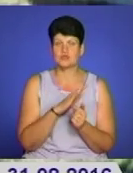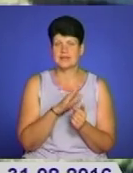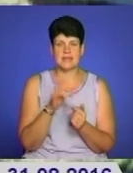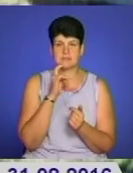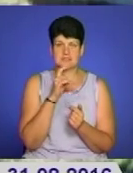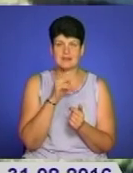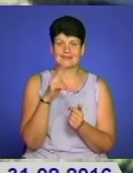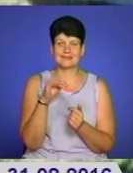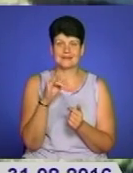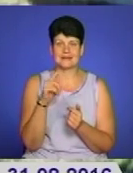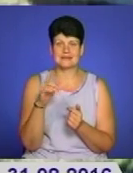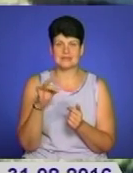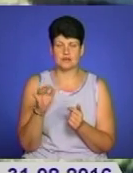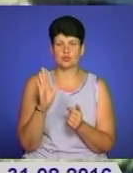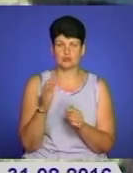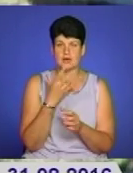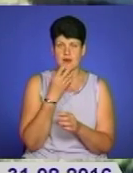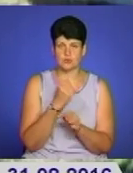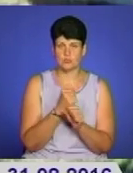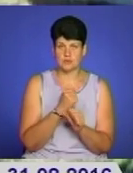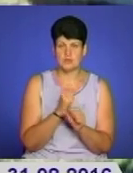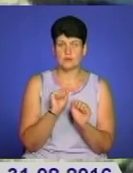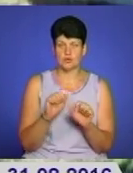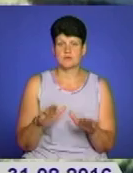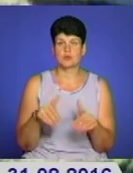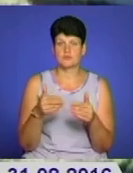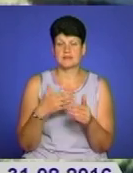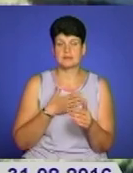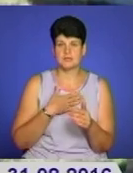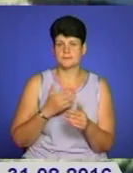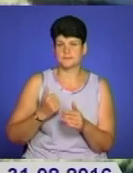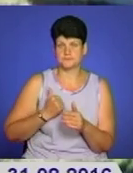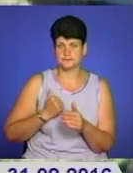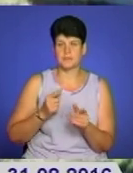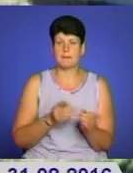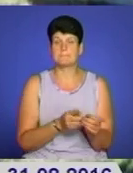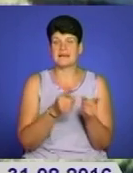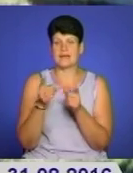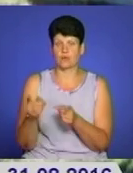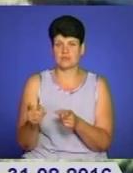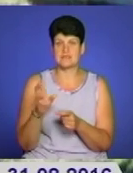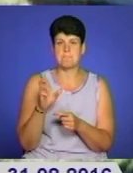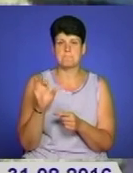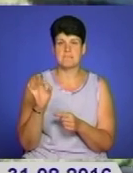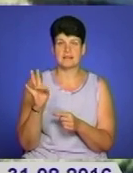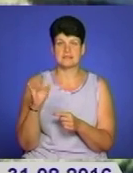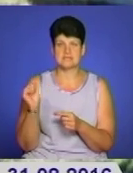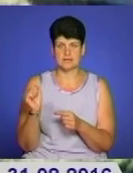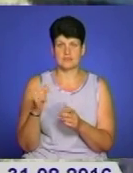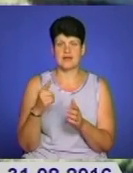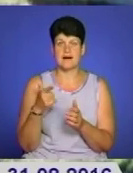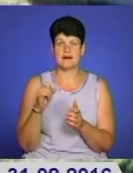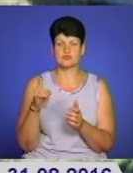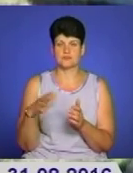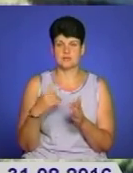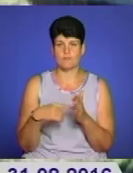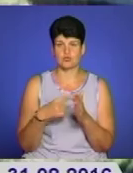поставити, а й дизельний. Якщо машина буде гарно працювати, відповідно ми можемо рекомендувати нашим Збройним силам переходити з бензинових газоновських моторів, які